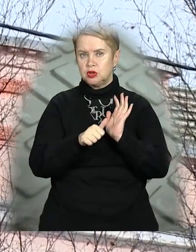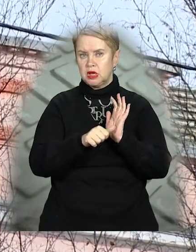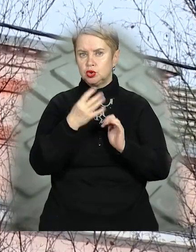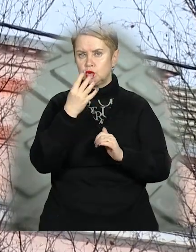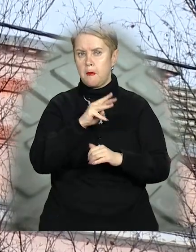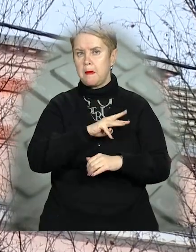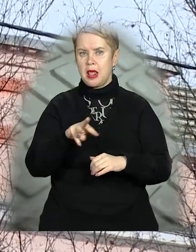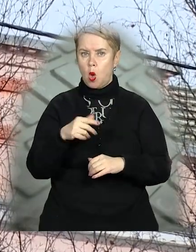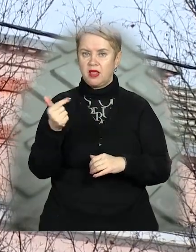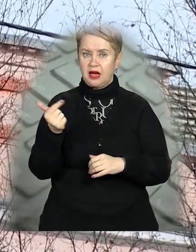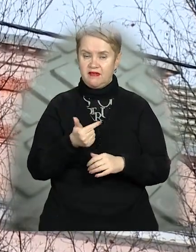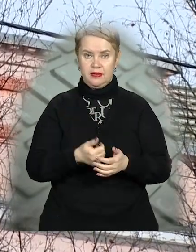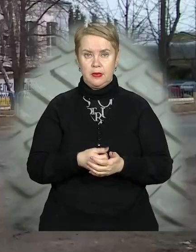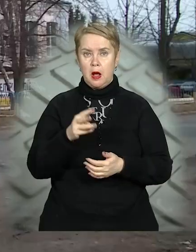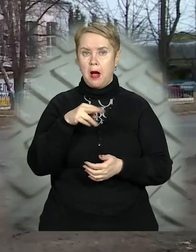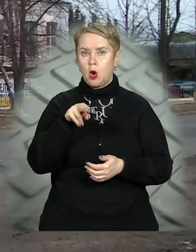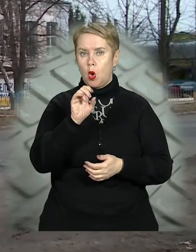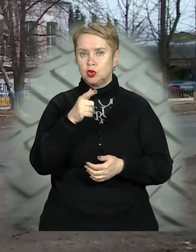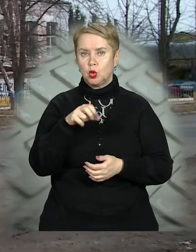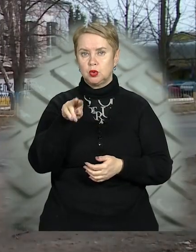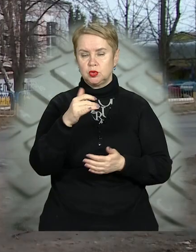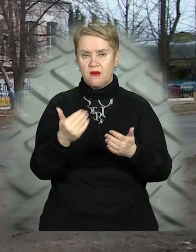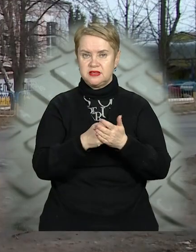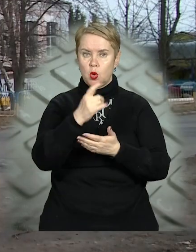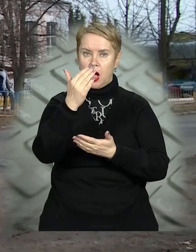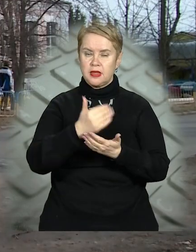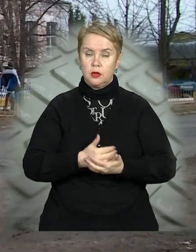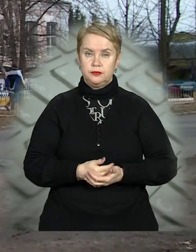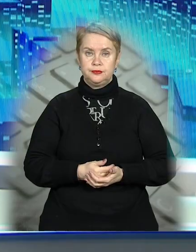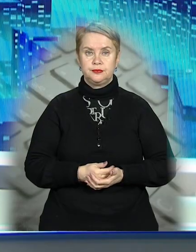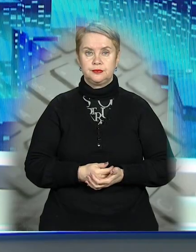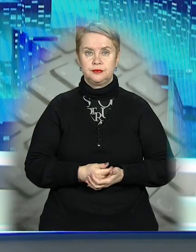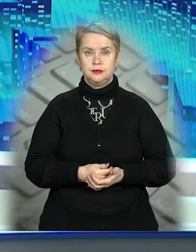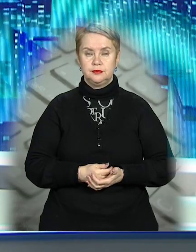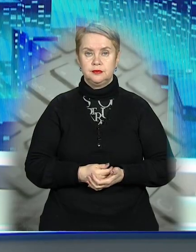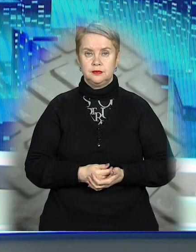мільйонів гривень. Марко Ручка, Олег Одринський, новини 11 каналу.